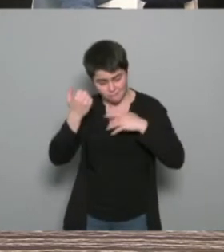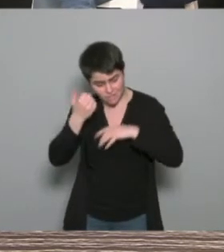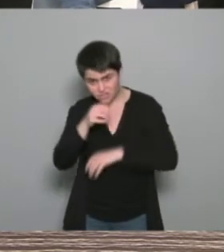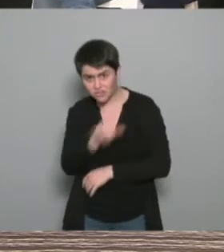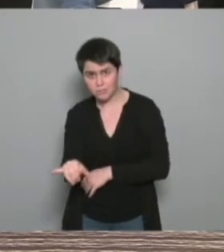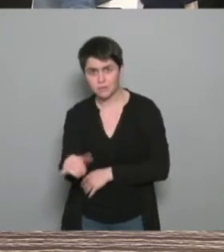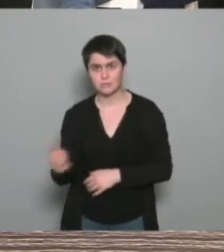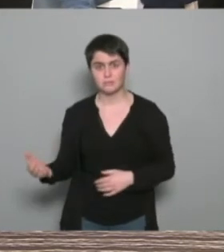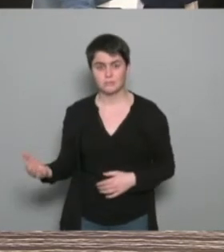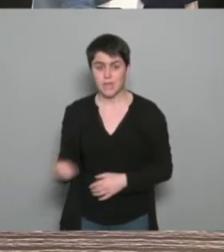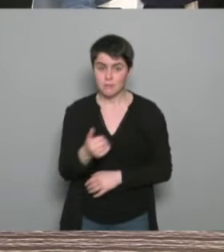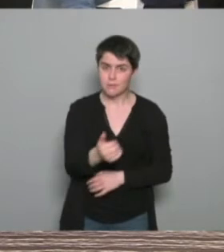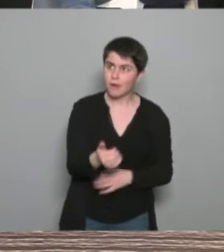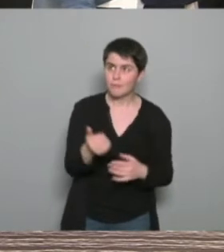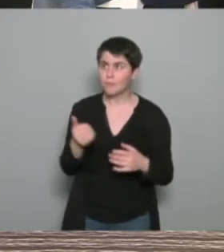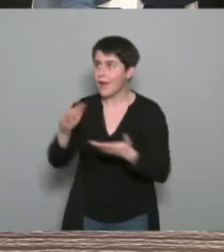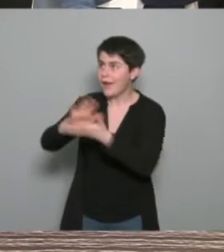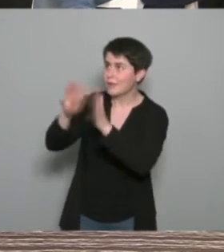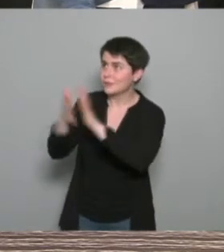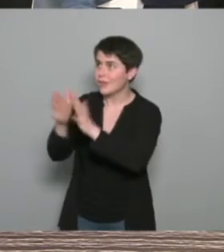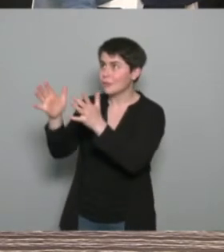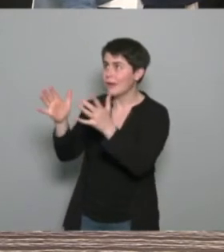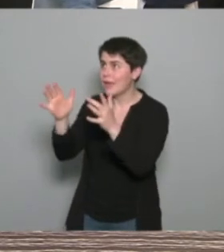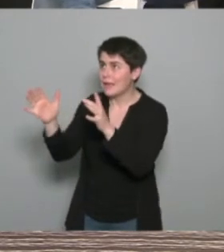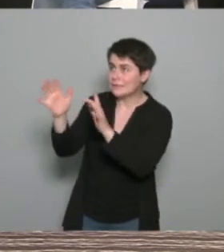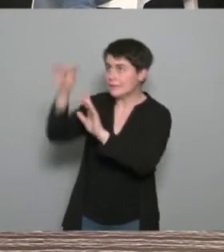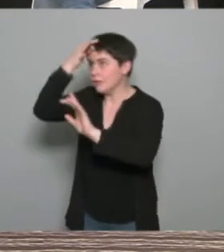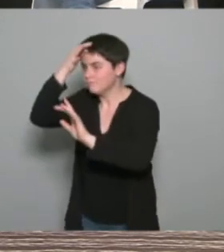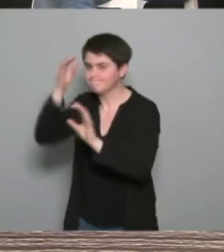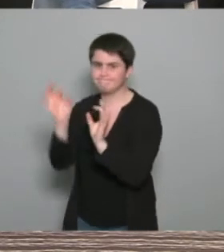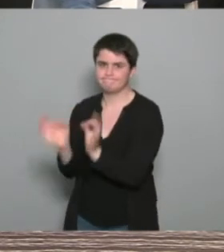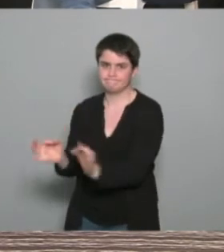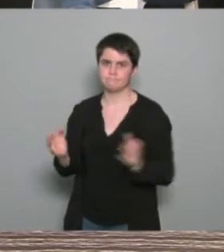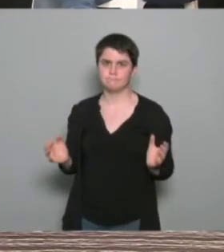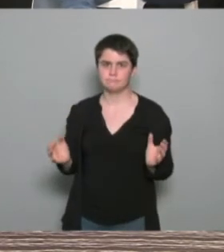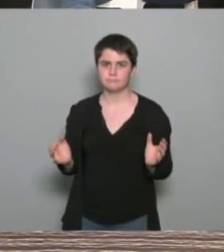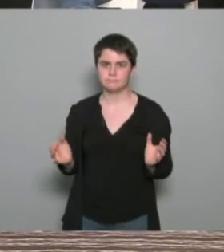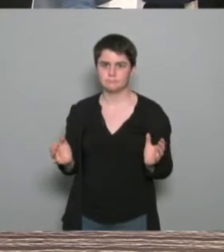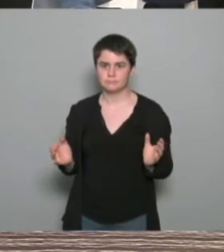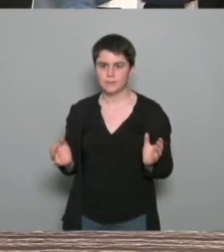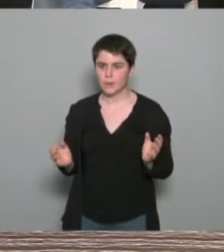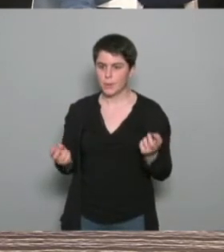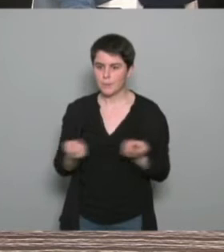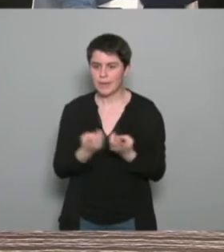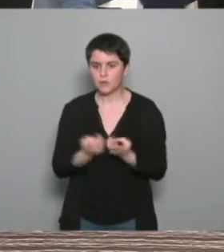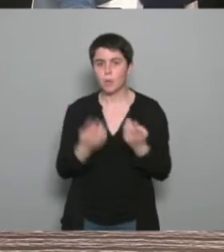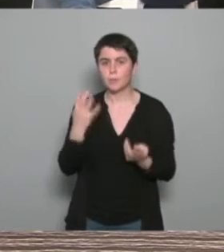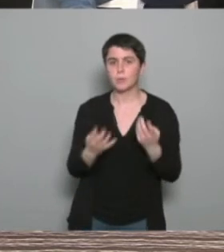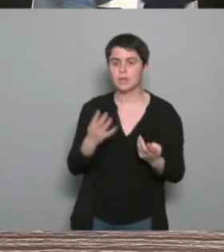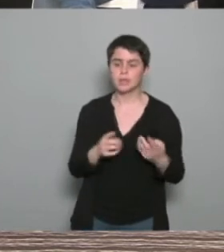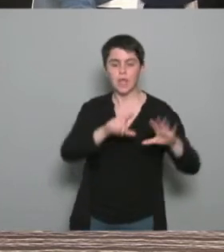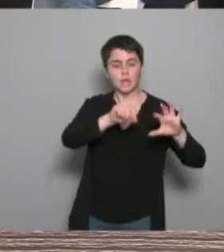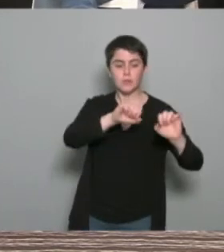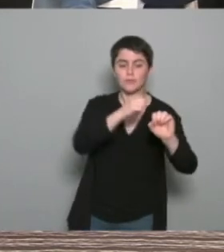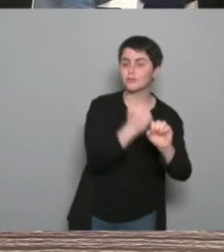n'osent pas aller dans une structure associative vous avez 70 ans si vous rentrez en disant je veux être trésorier peut-être que ça va tirer